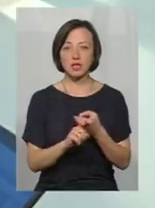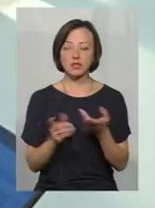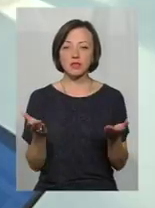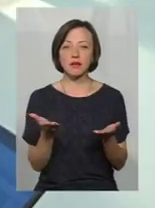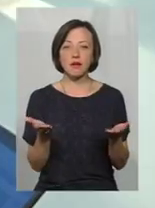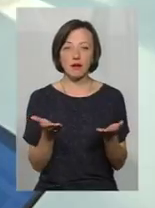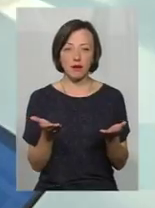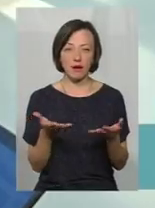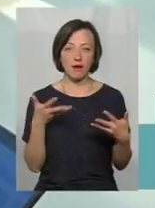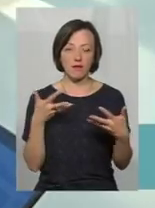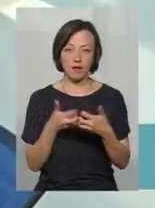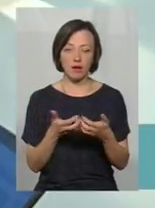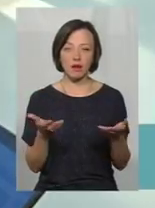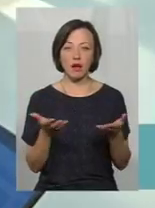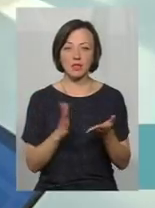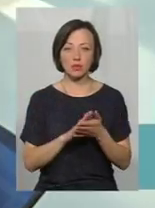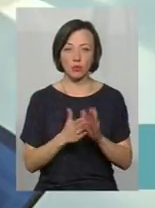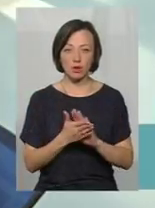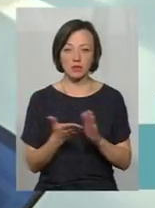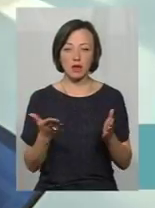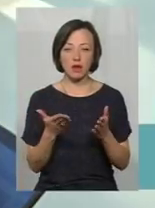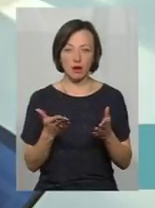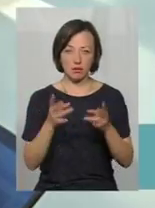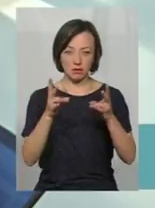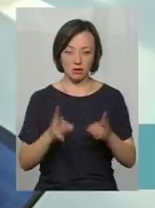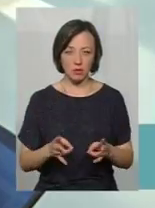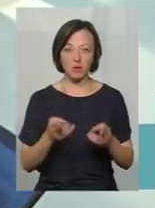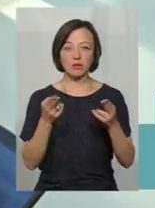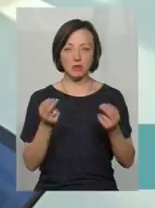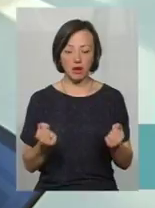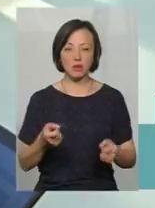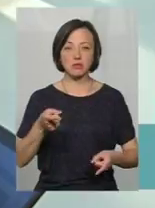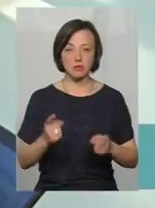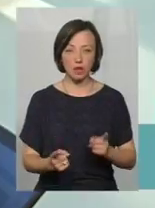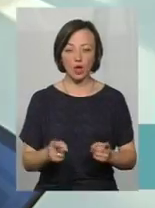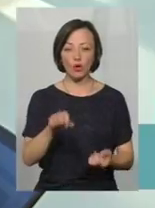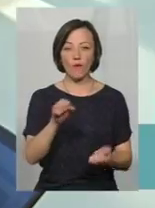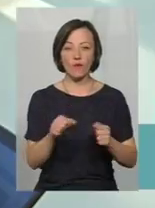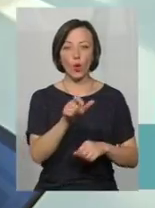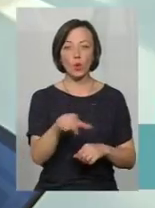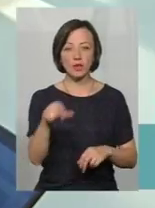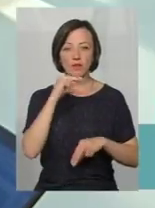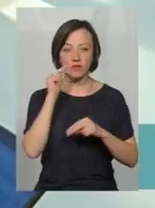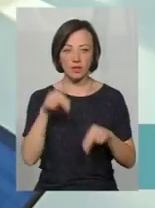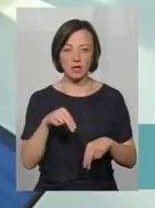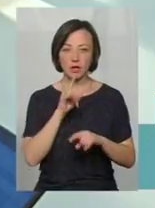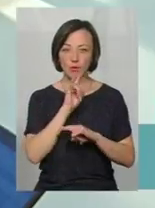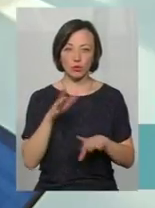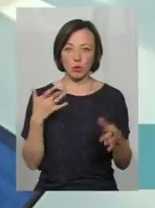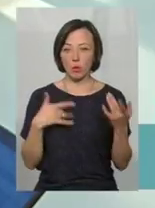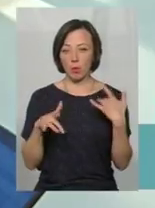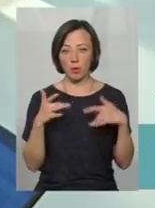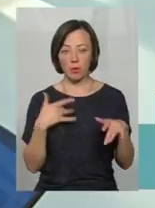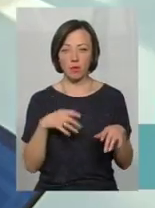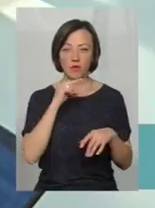саме аварія, яка ситуація, яка ДТП. Так, звичайно, водії винні. Я не буду казати,